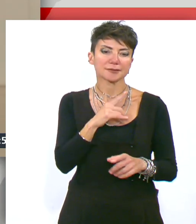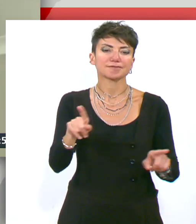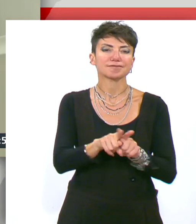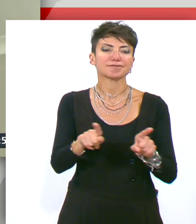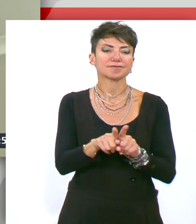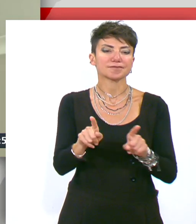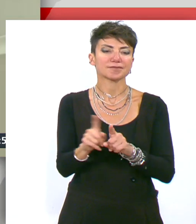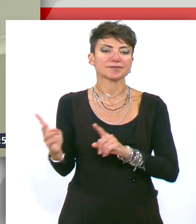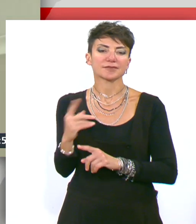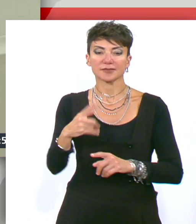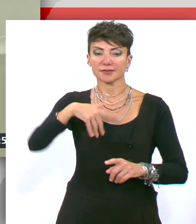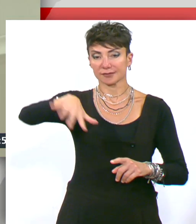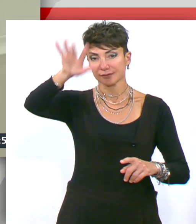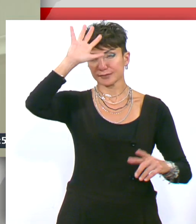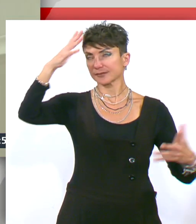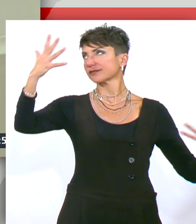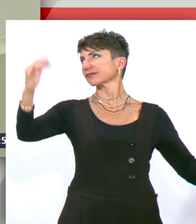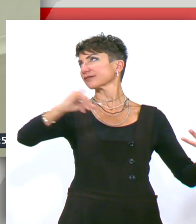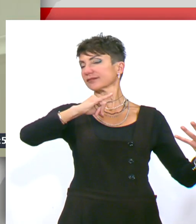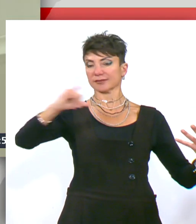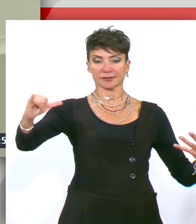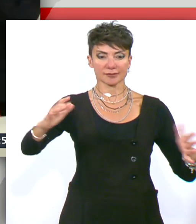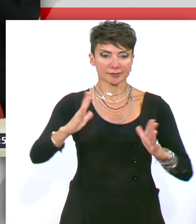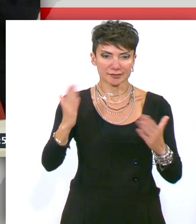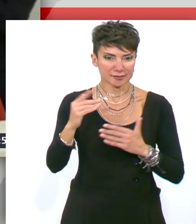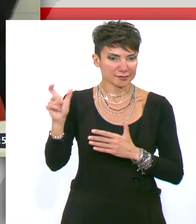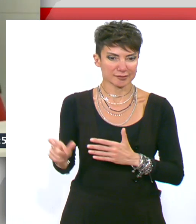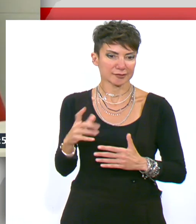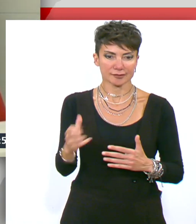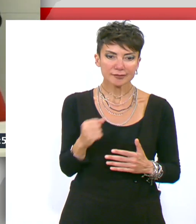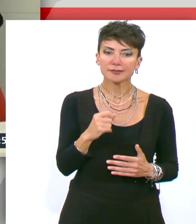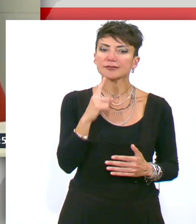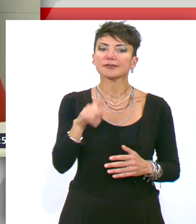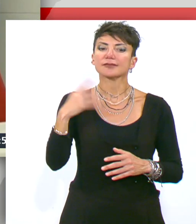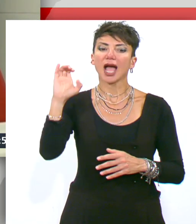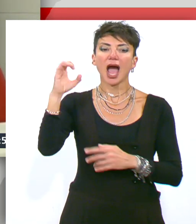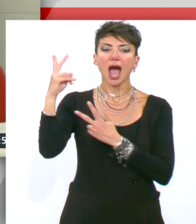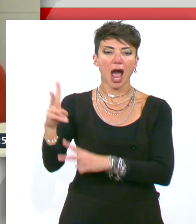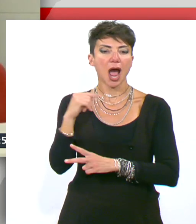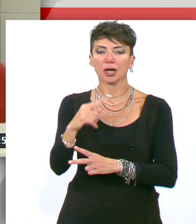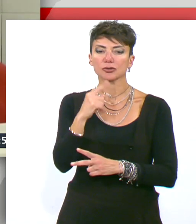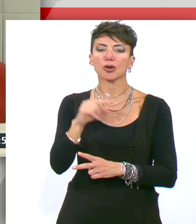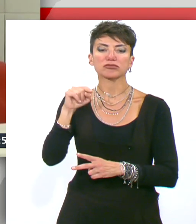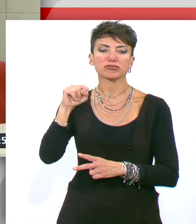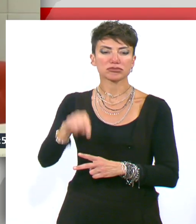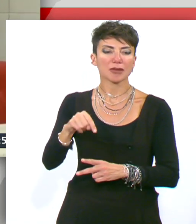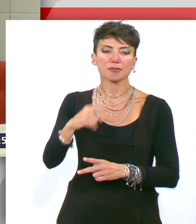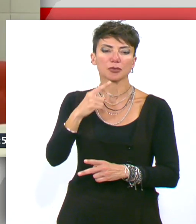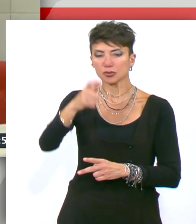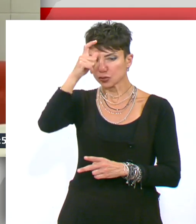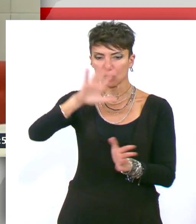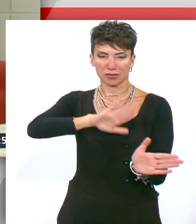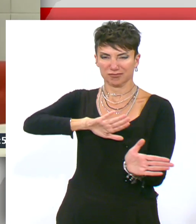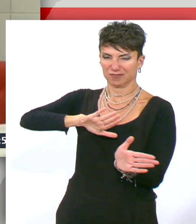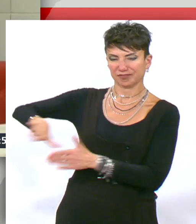για ένα αυτογραφέρον που έκανε το πρόσωπο του αυτογραφέρον. Από την ευκτήρια του Ερντογραφέρον, είπε ότι Τουρκία μπορούσε αφήσει τις